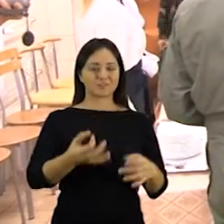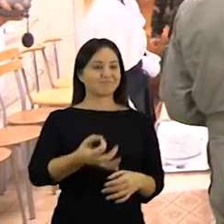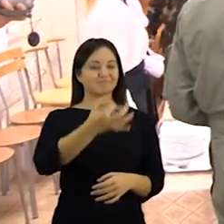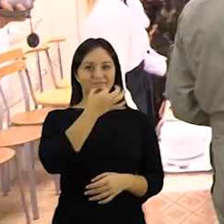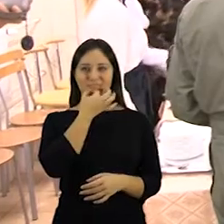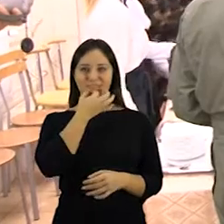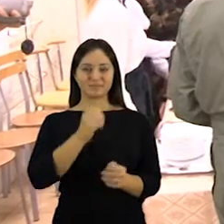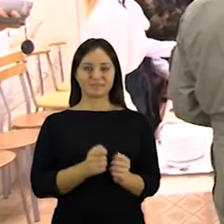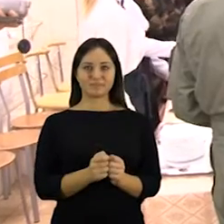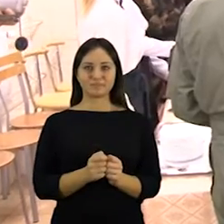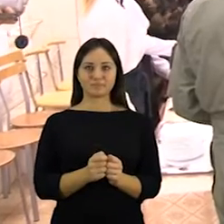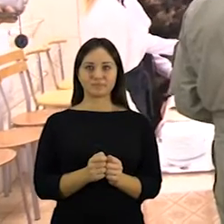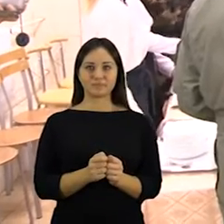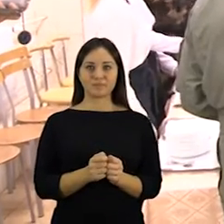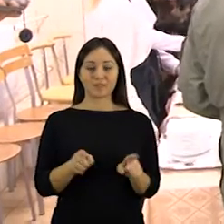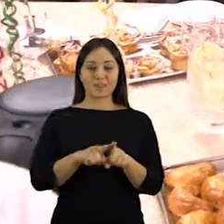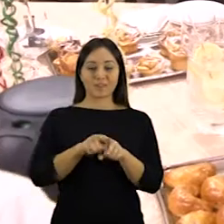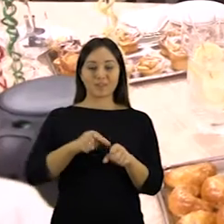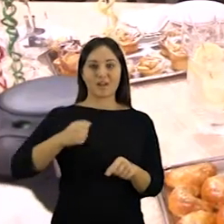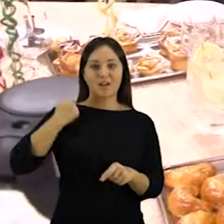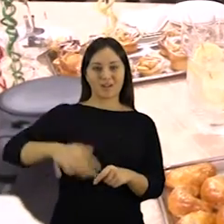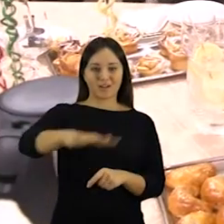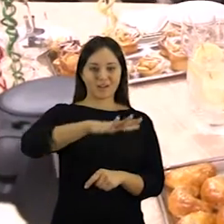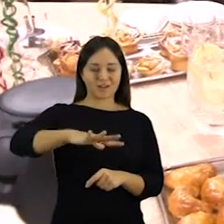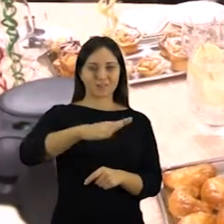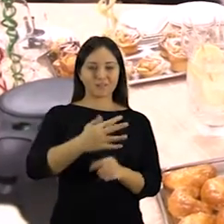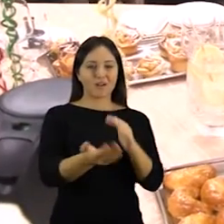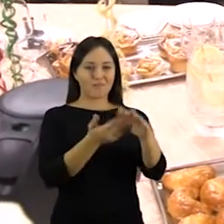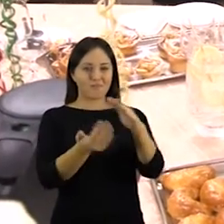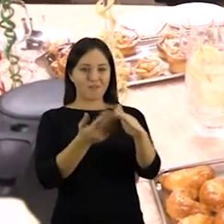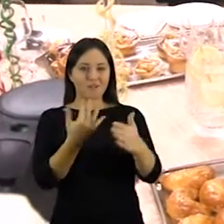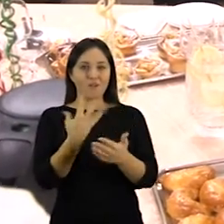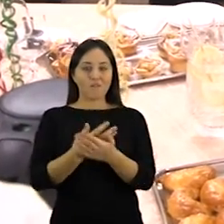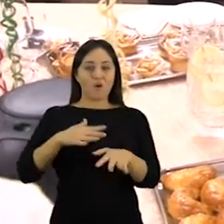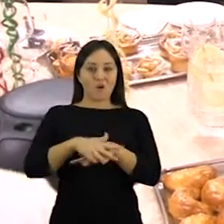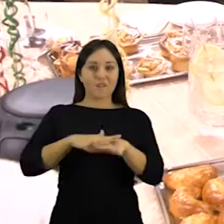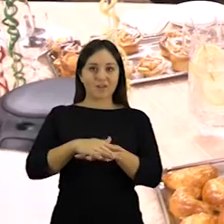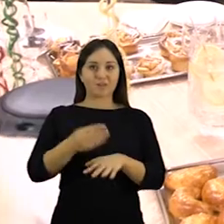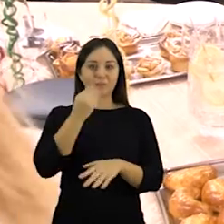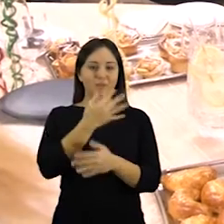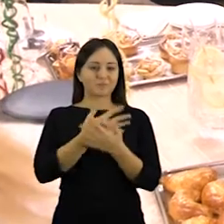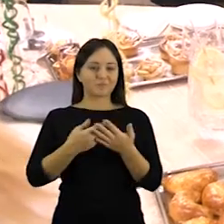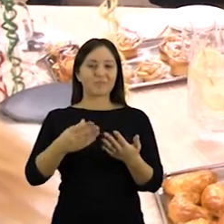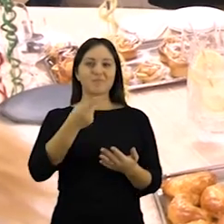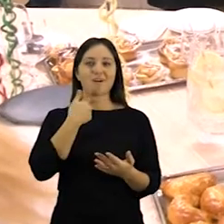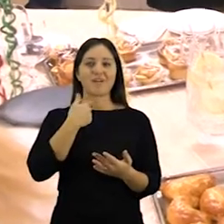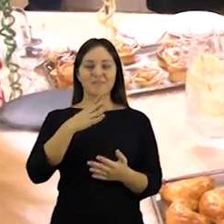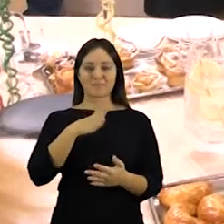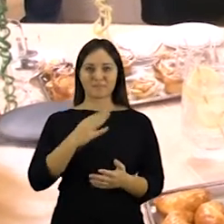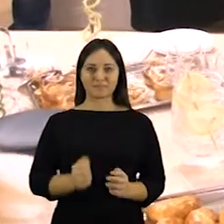patiekalų šventės jiems irgi malonios. Kariškių bendruomenė jie jau buvo pakvietę ragauti vengriškų skanėstų.